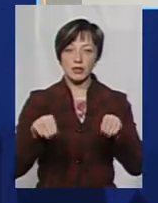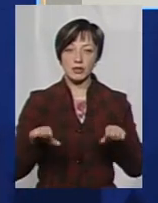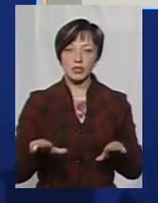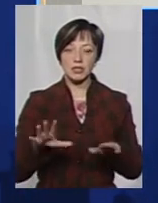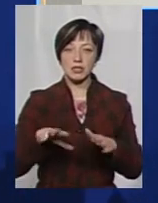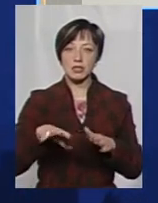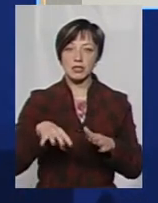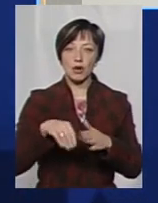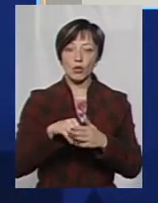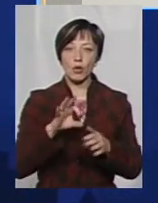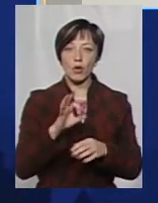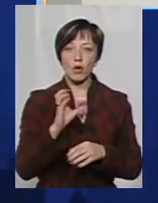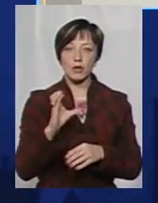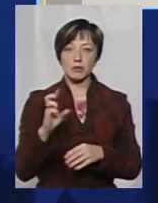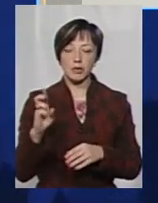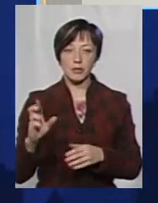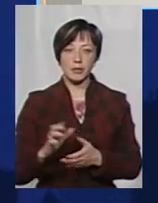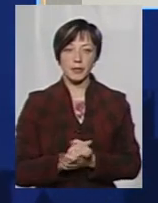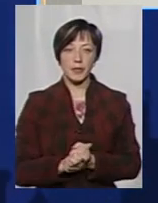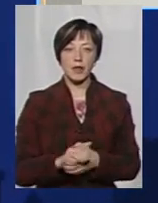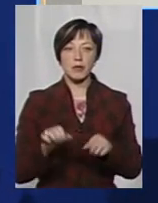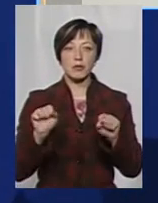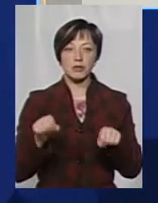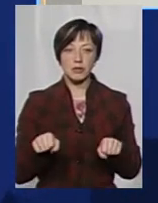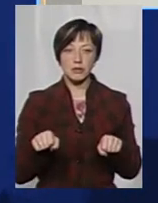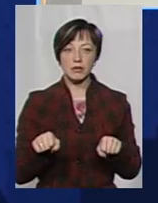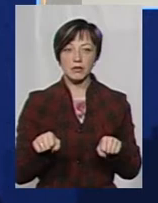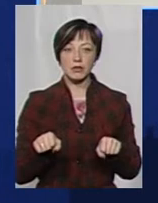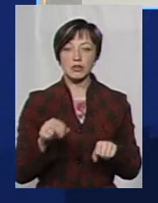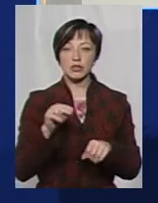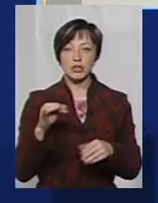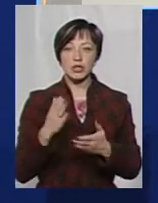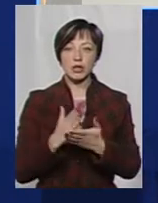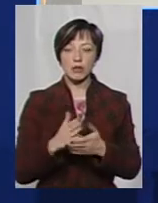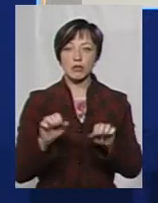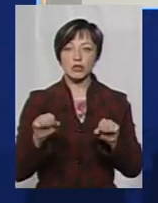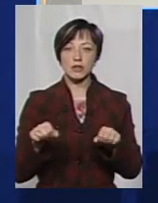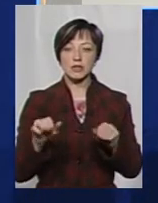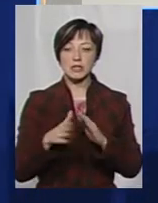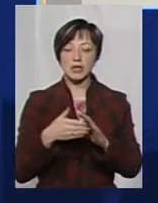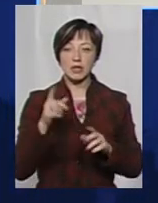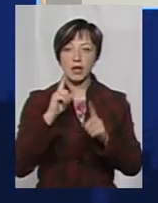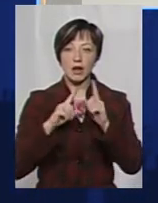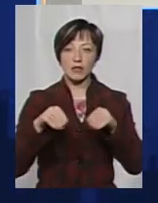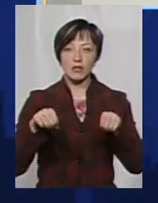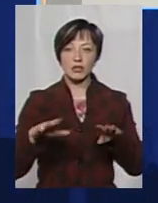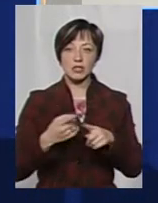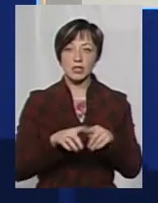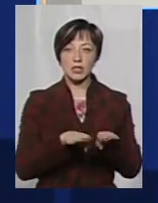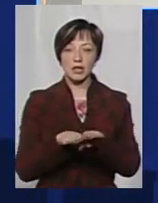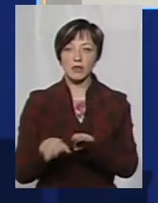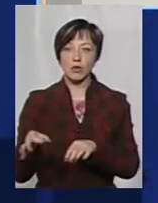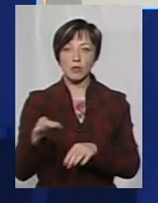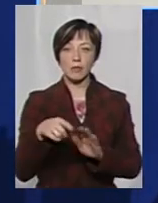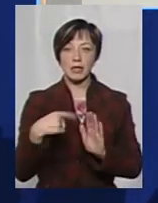тільки за рахунок ОСББ. на плечі ОСББ. Можливо, чи є можливість скликати нараду і вирішити це на рівні